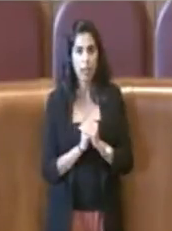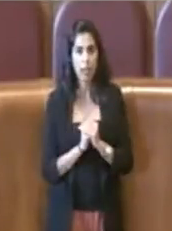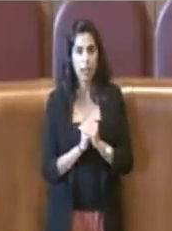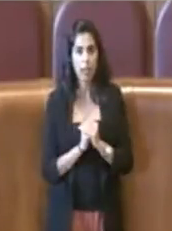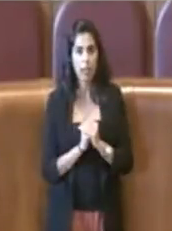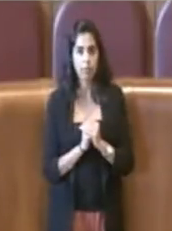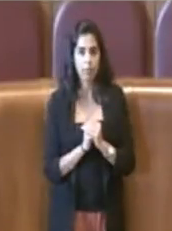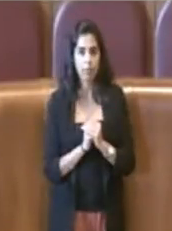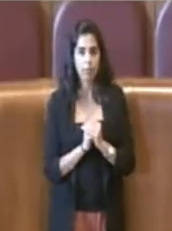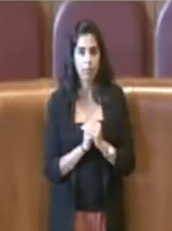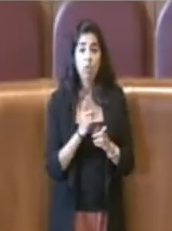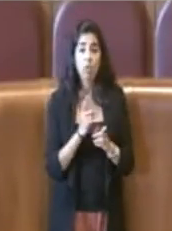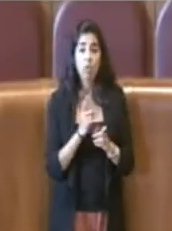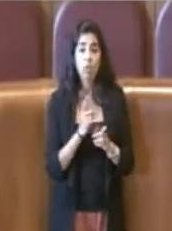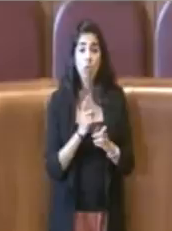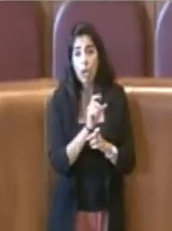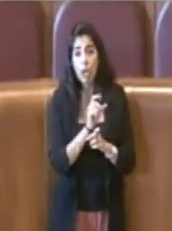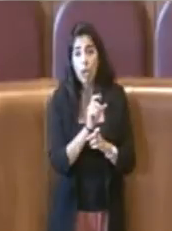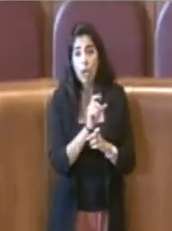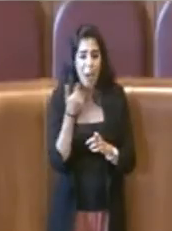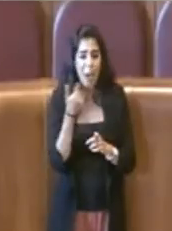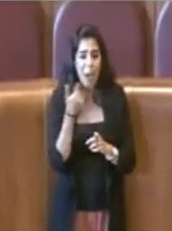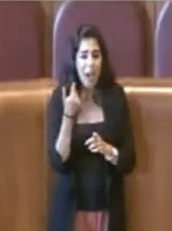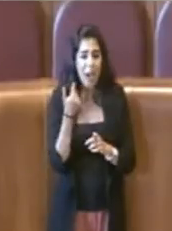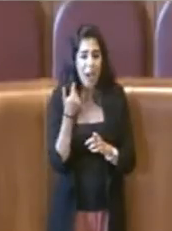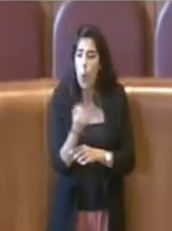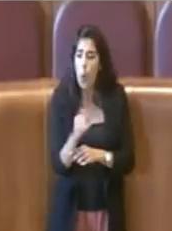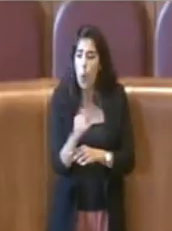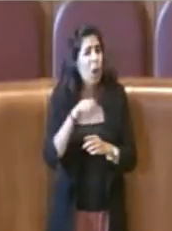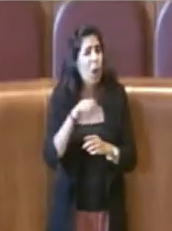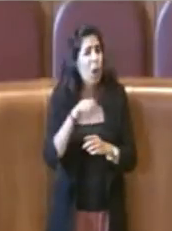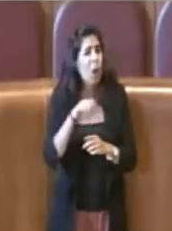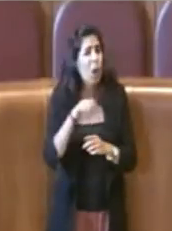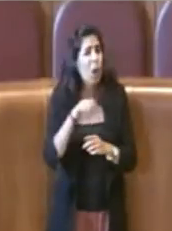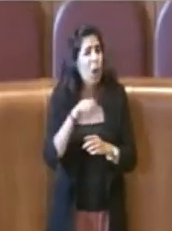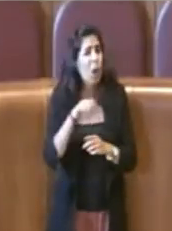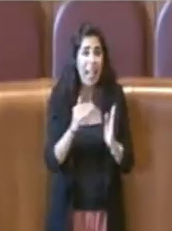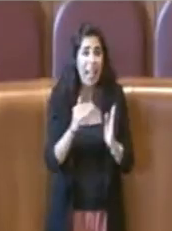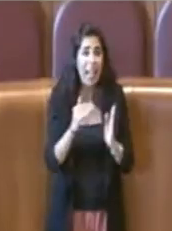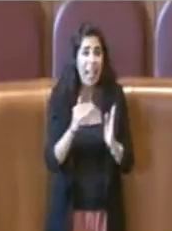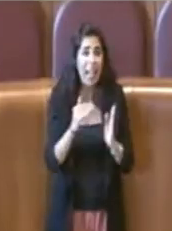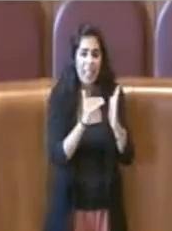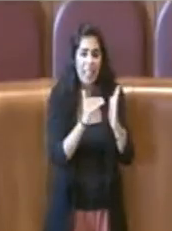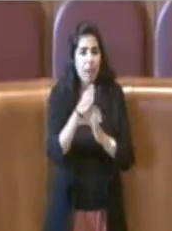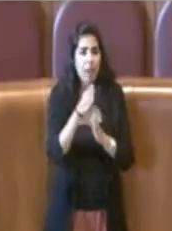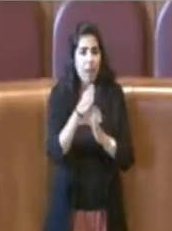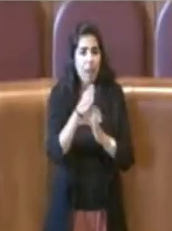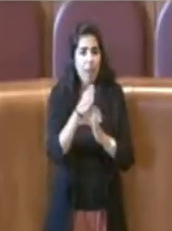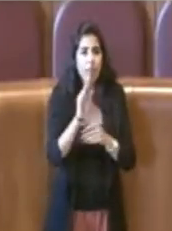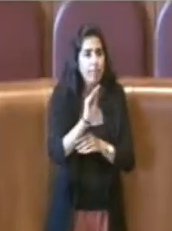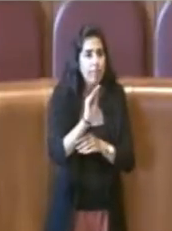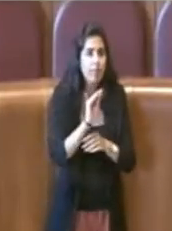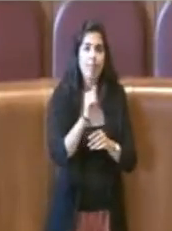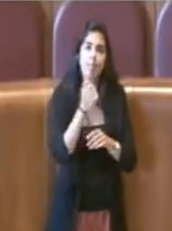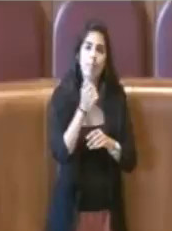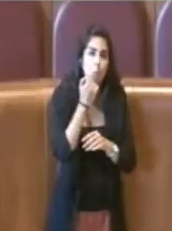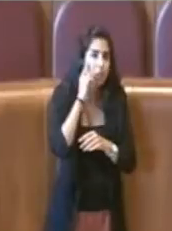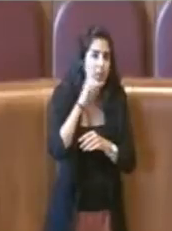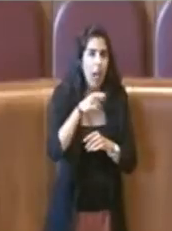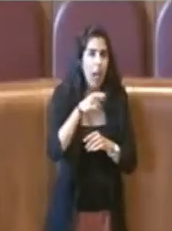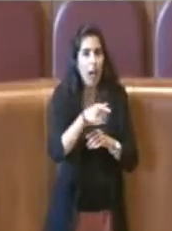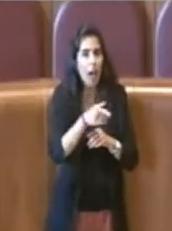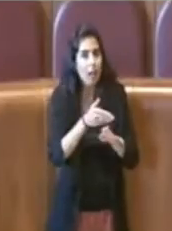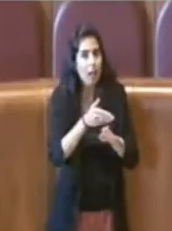mancato di farla casa per casa. Affineremo anche questo, inviterò l'amministrazione, laddove è